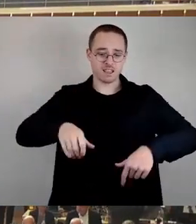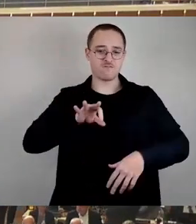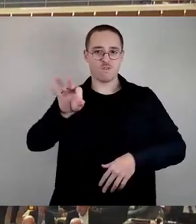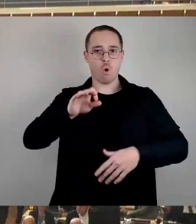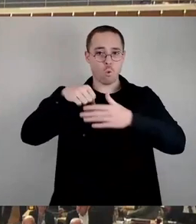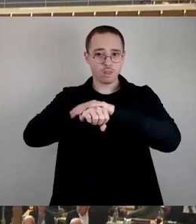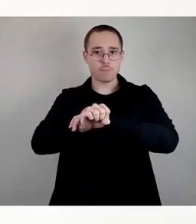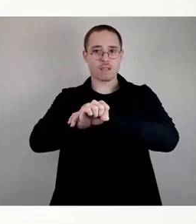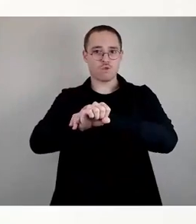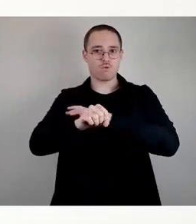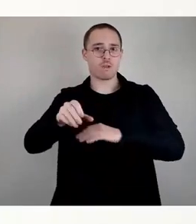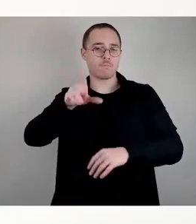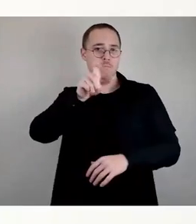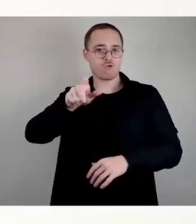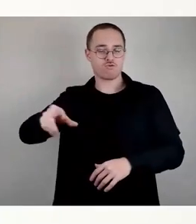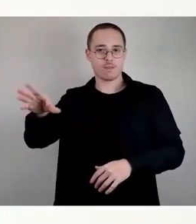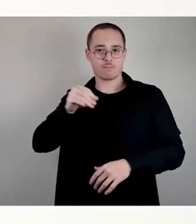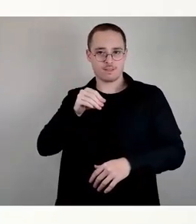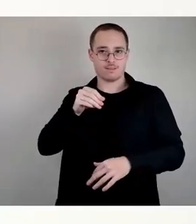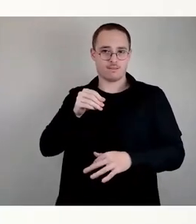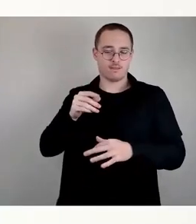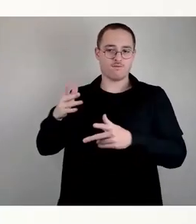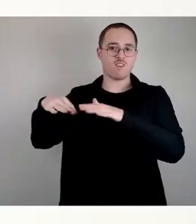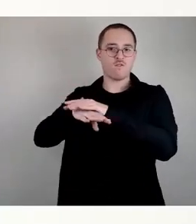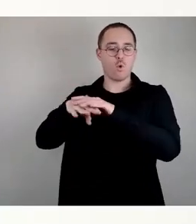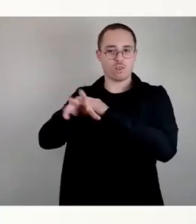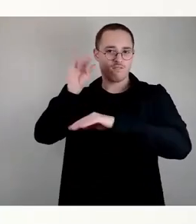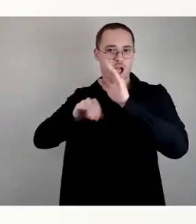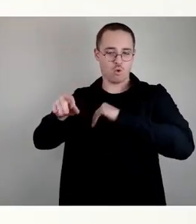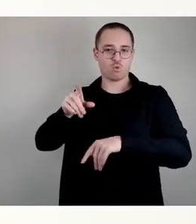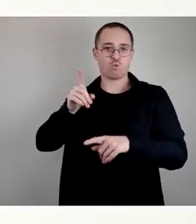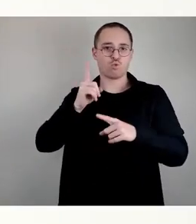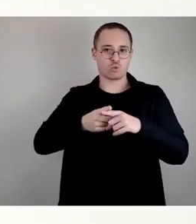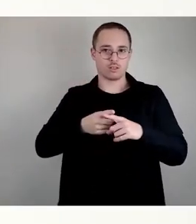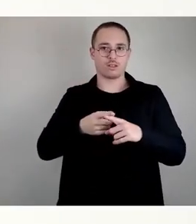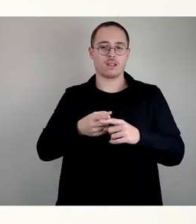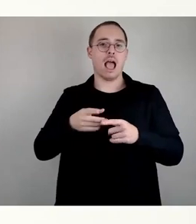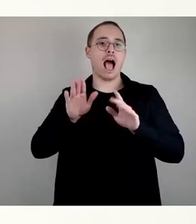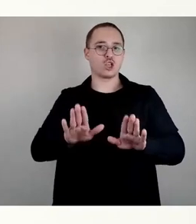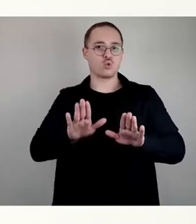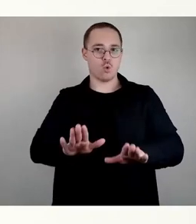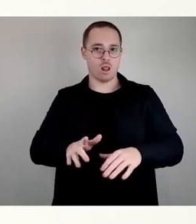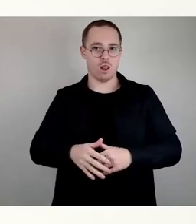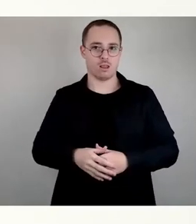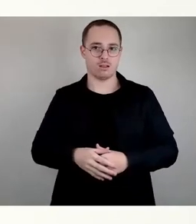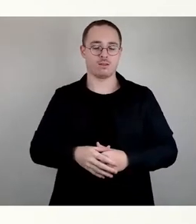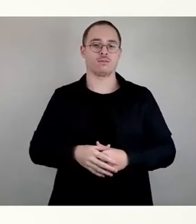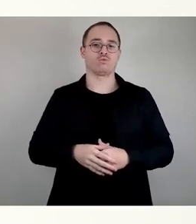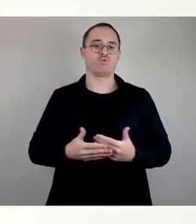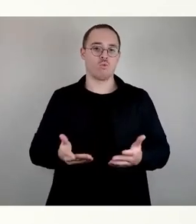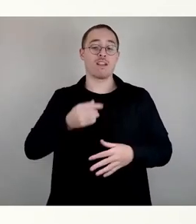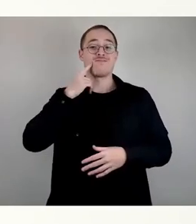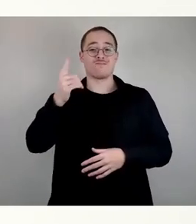Kontext von Flucht und Asyl. Sie wissen auch, dass wir im zurückliegenden Jahr, wie